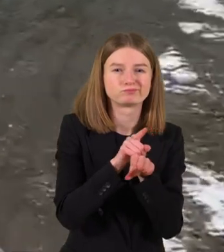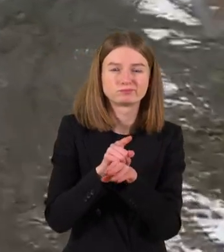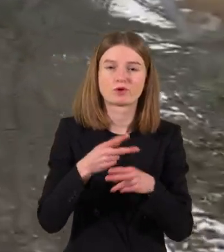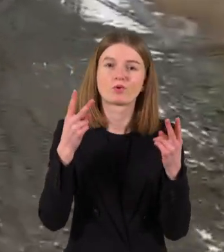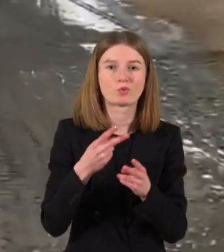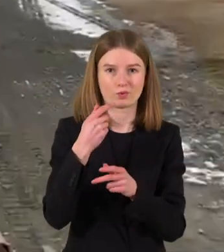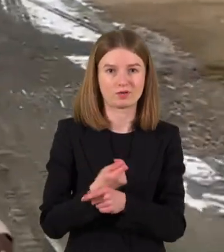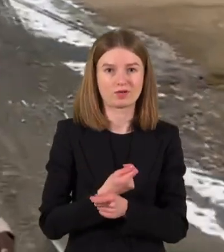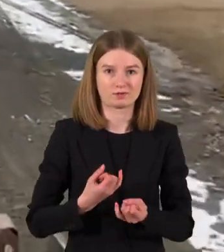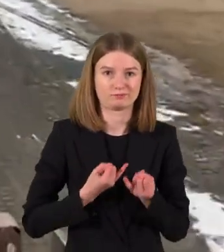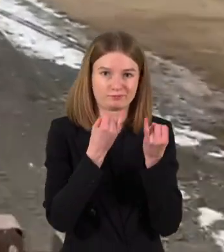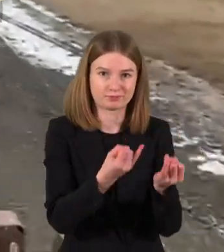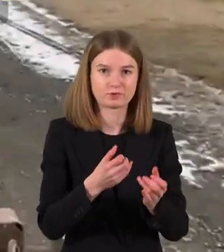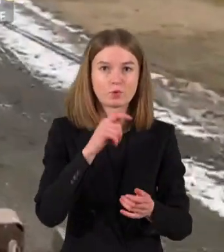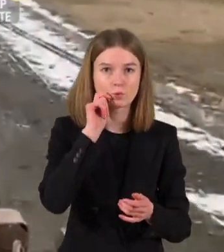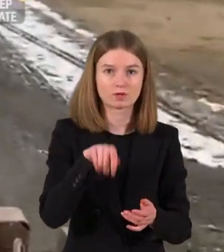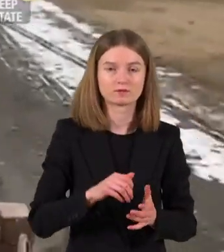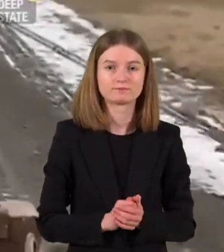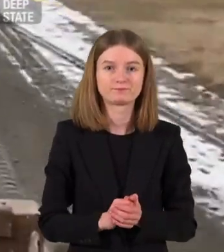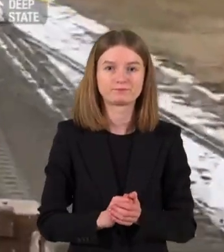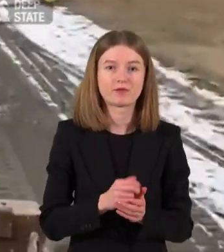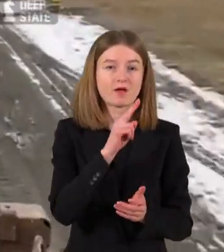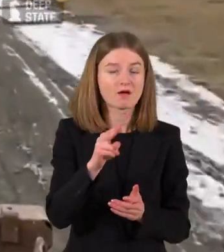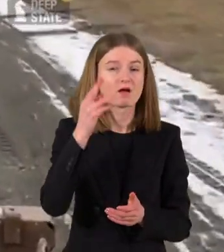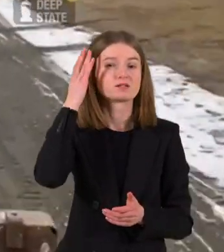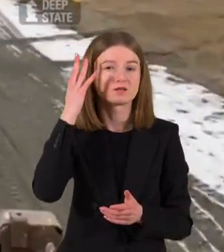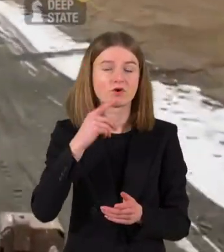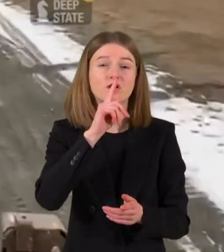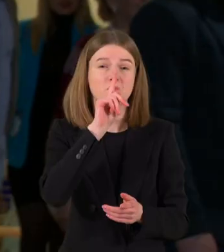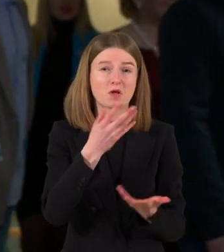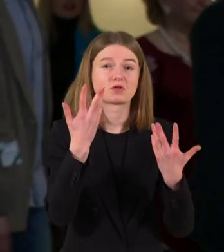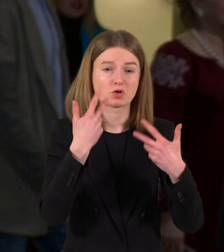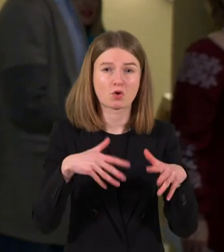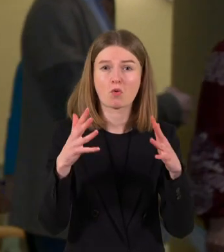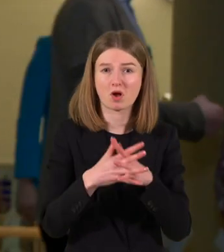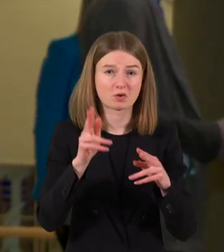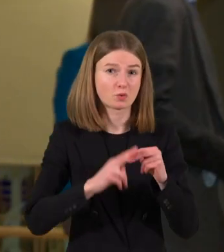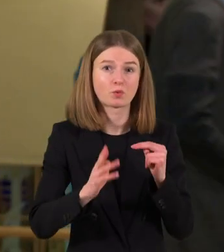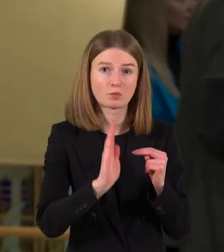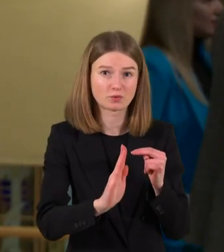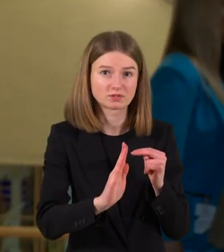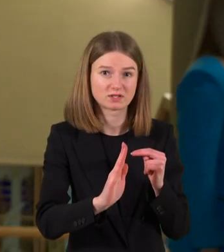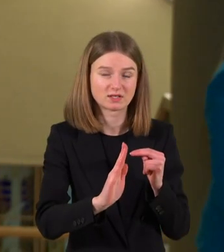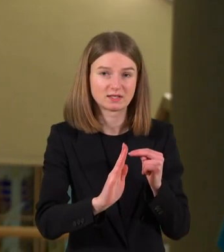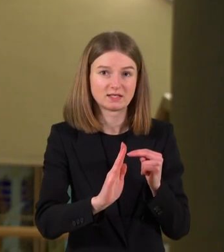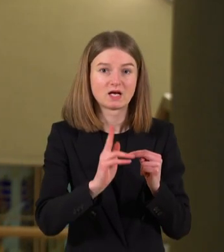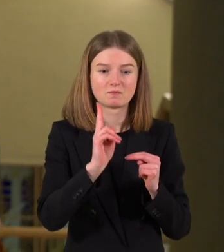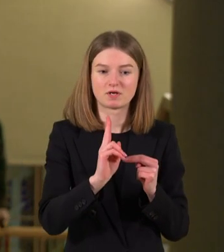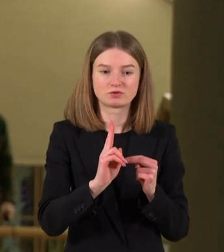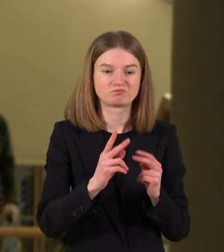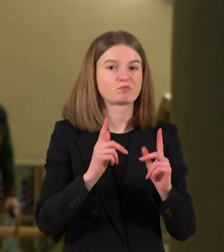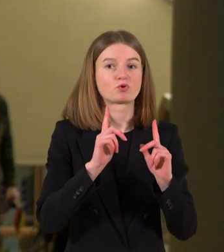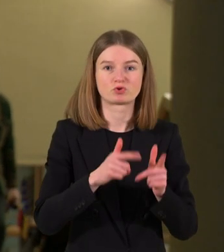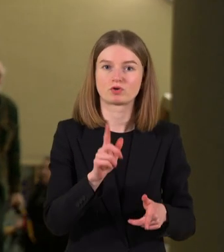Jeigu kažkas turėjo vilčių, kad po metų karas pasibaigs, dėja, žmonių žūtis vyksta toliau,